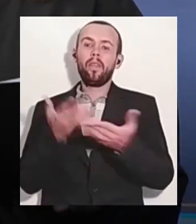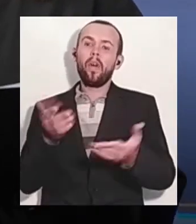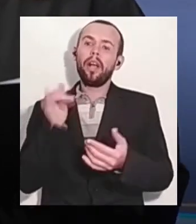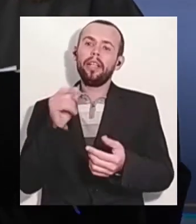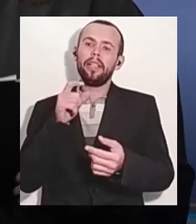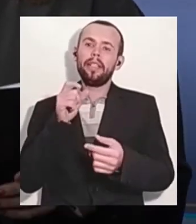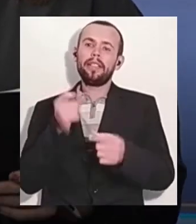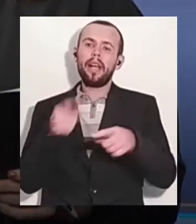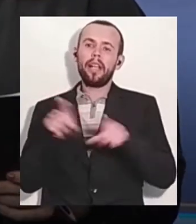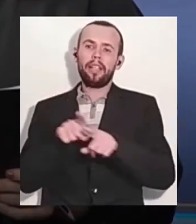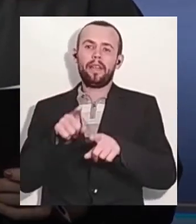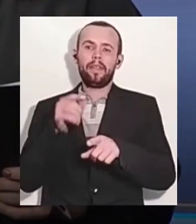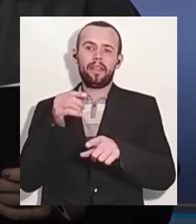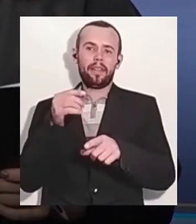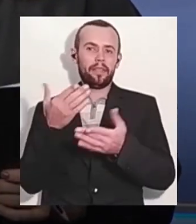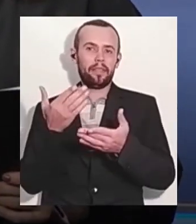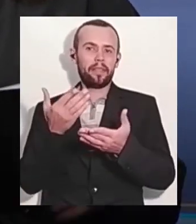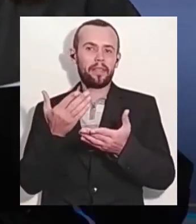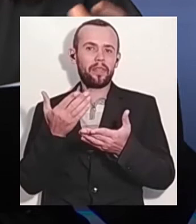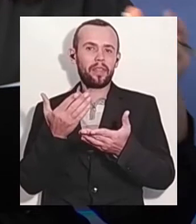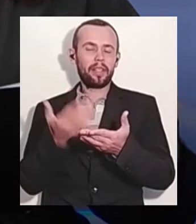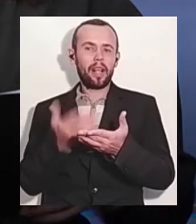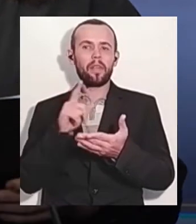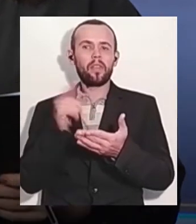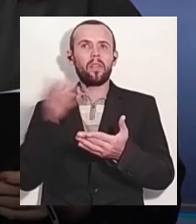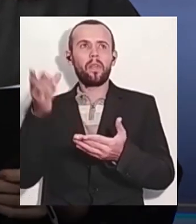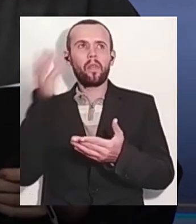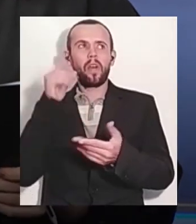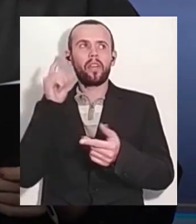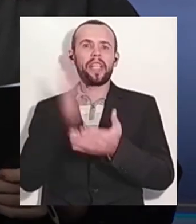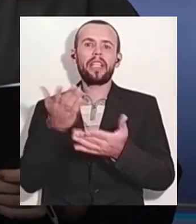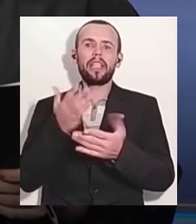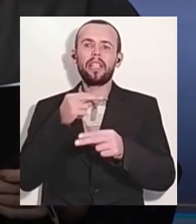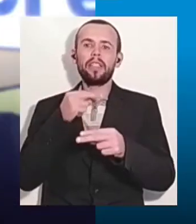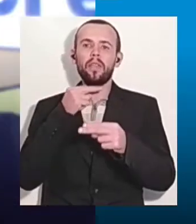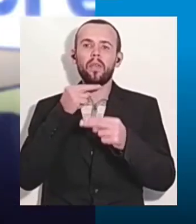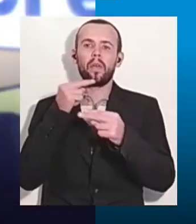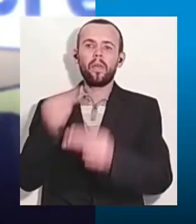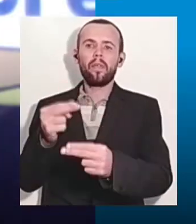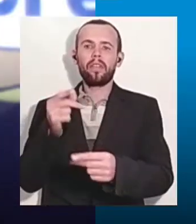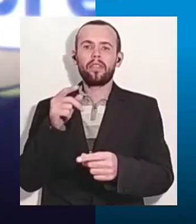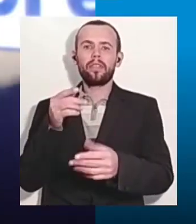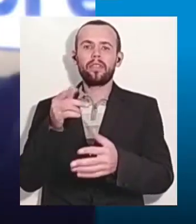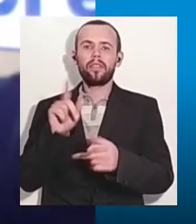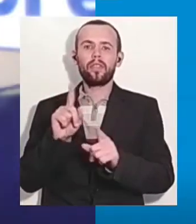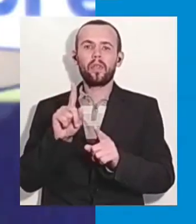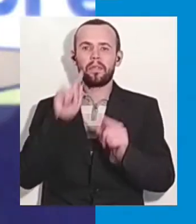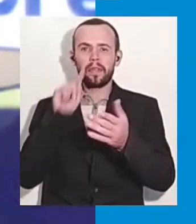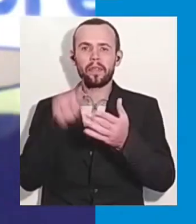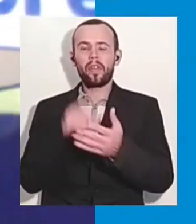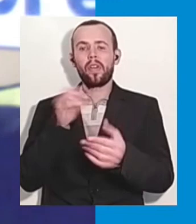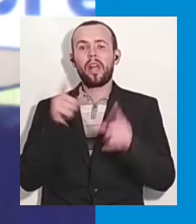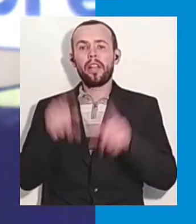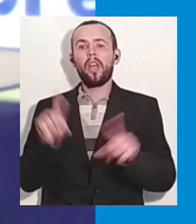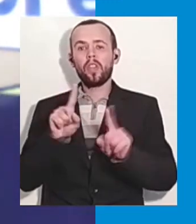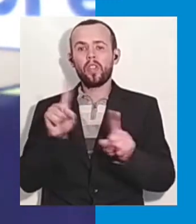прецедент? Перевірки правозахисних організацій? Є якась тенденція на покращення? На покращення тенденцій нема.